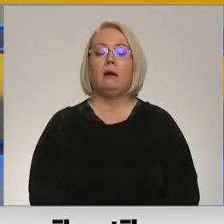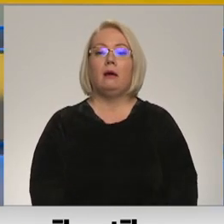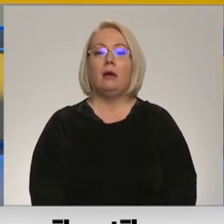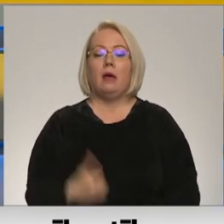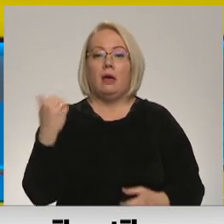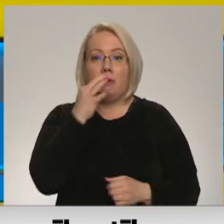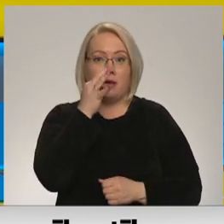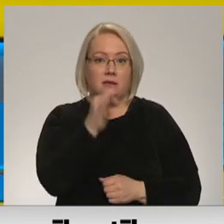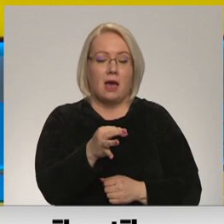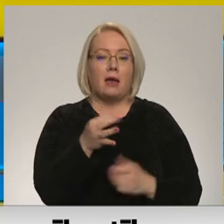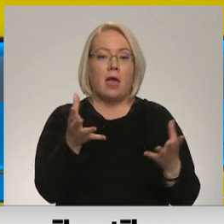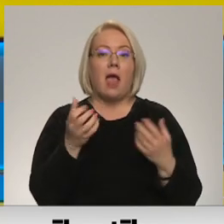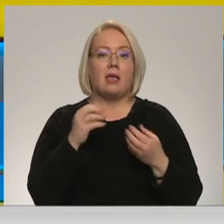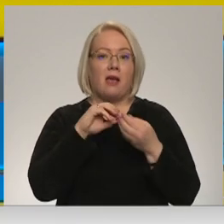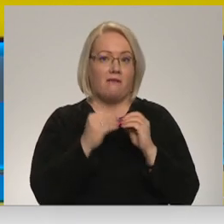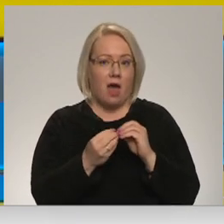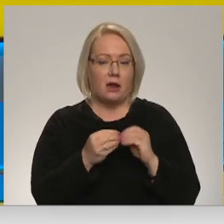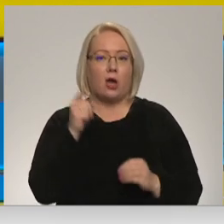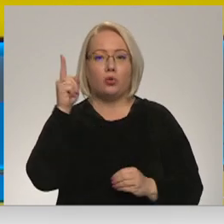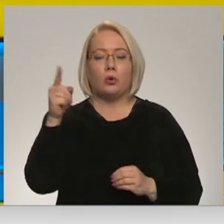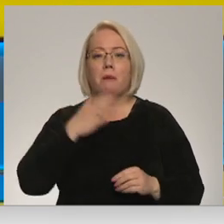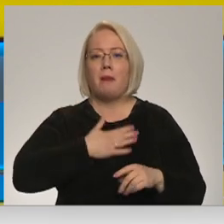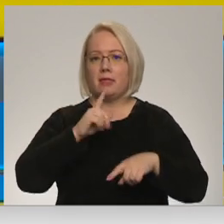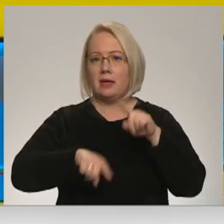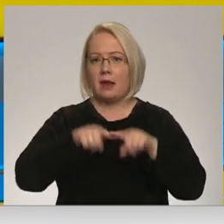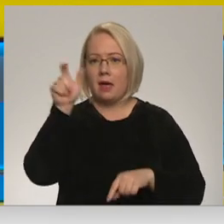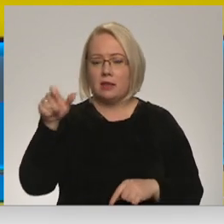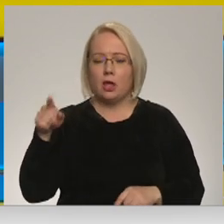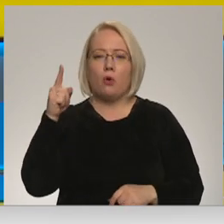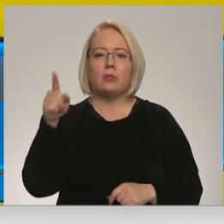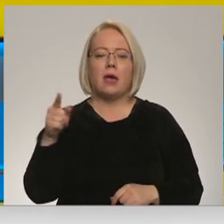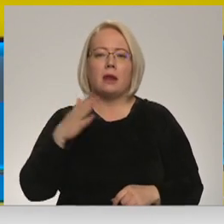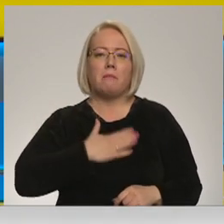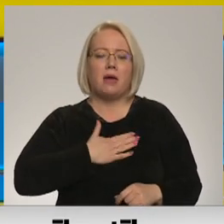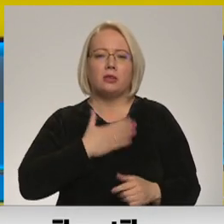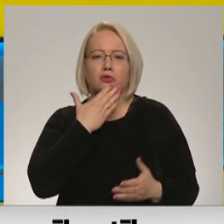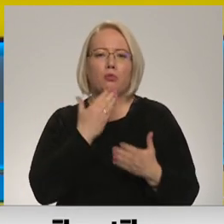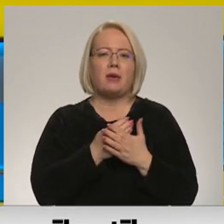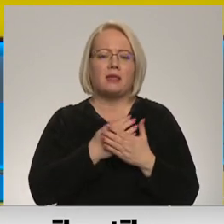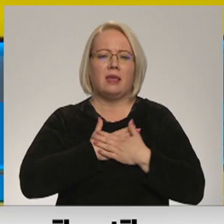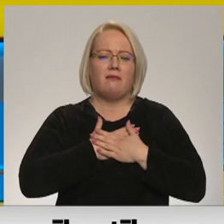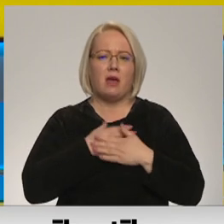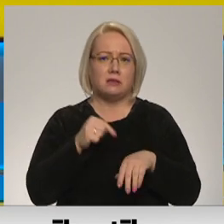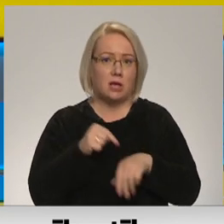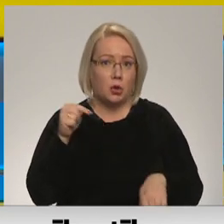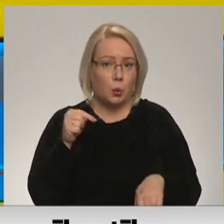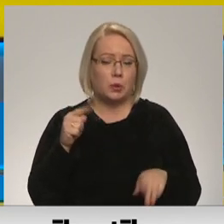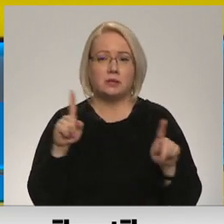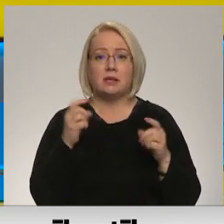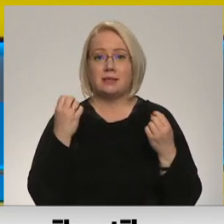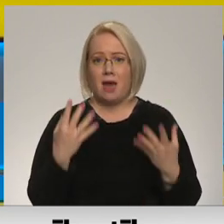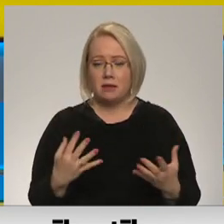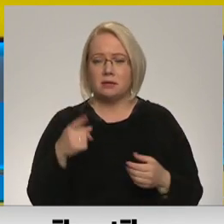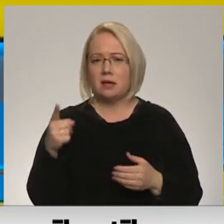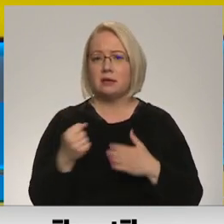Te ir jāņem vērā to, ka tur ir mani radinieki, un tās ir manas klājas subjektīvās sajūtas. Ir skaidrs, ka tas